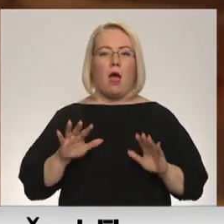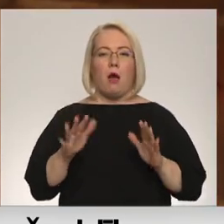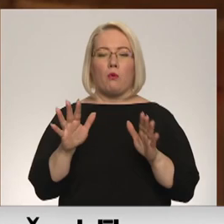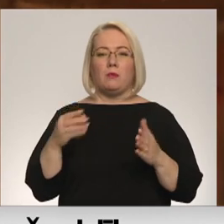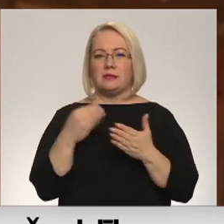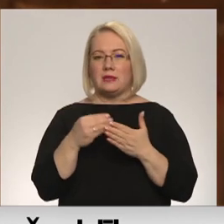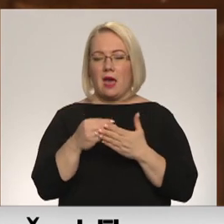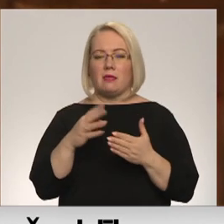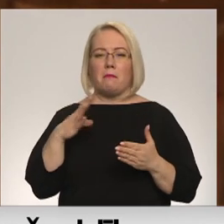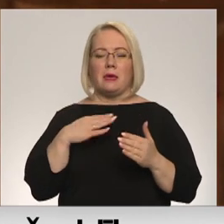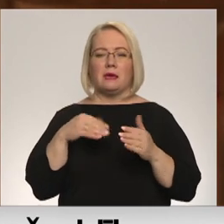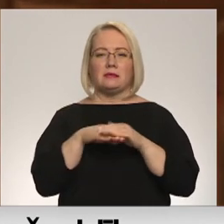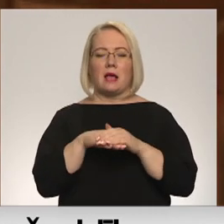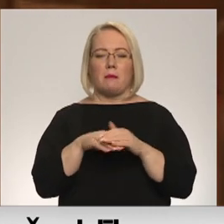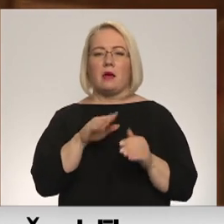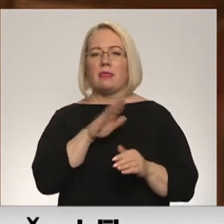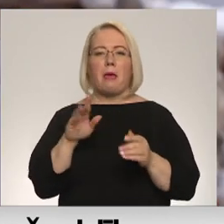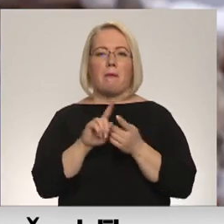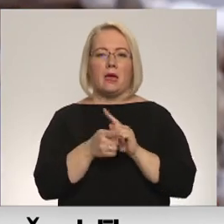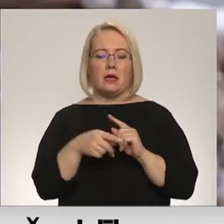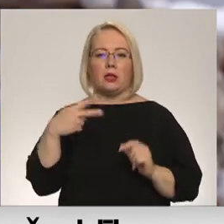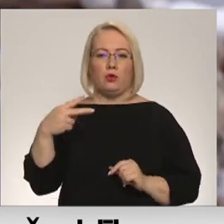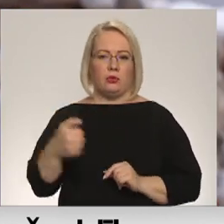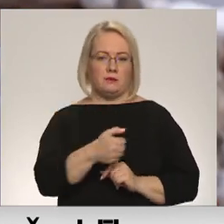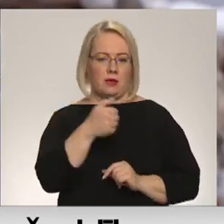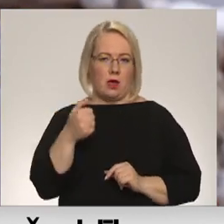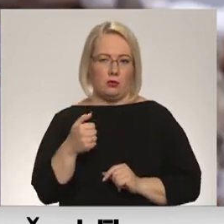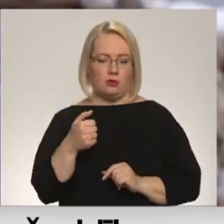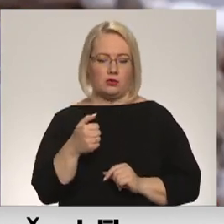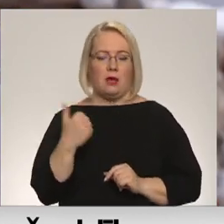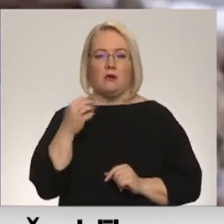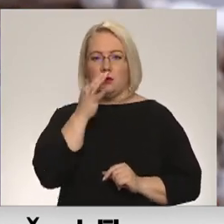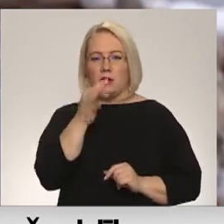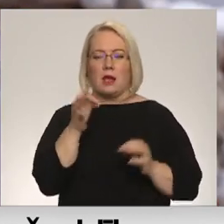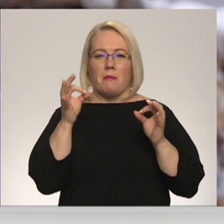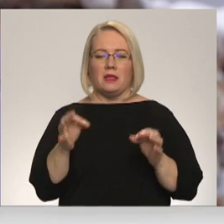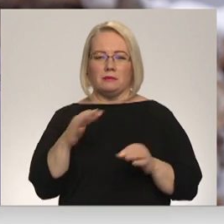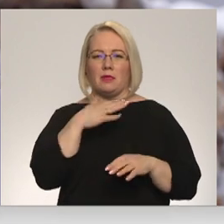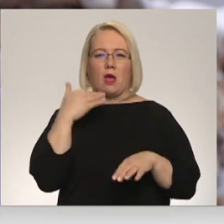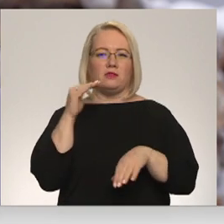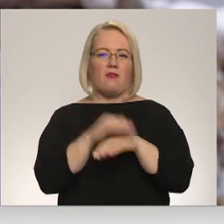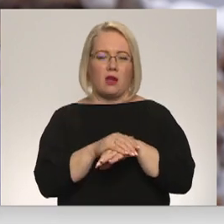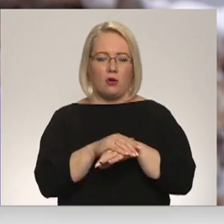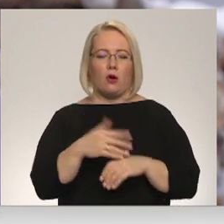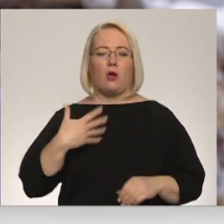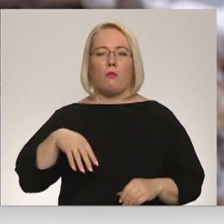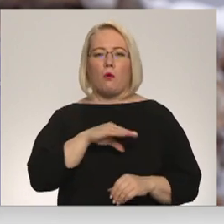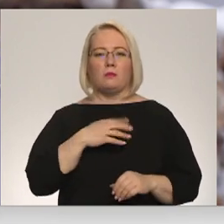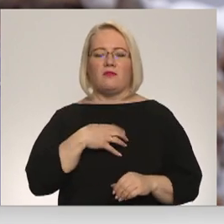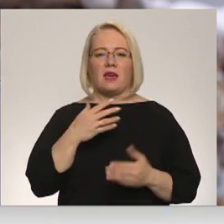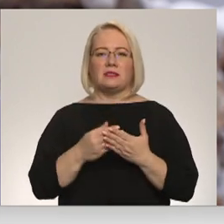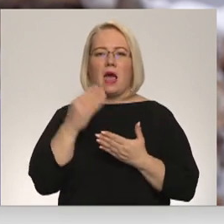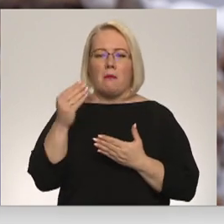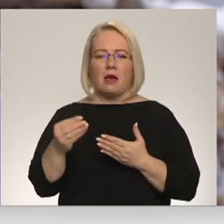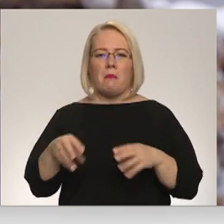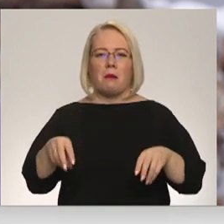bija saglabājies nemainīgs jau 20 gadus. Patiesībā daudz faktoru dēļ mums vajag samaksāt par pelniem,